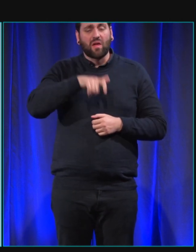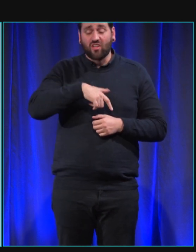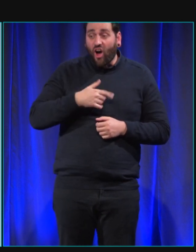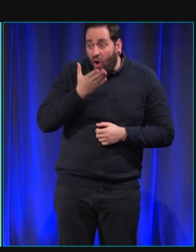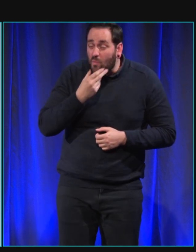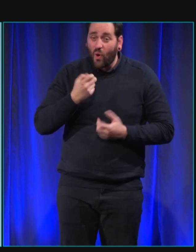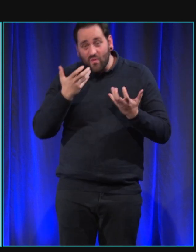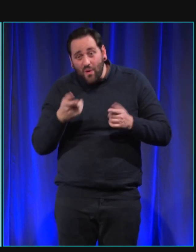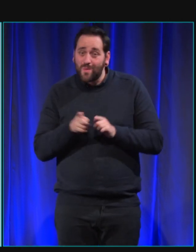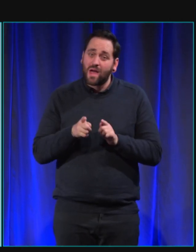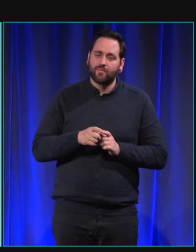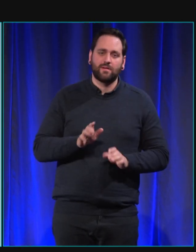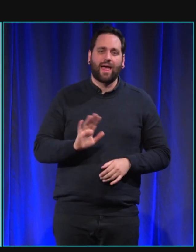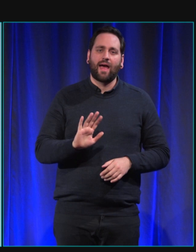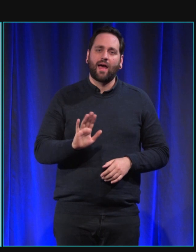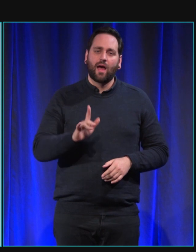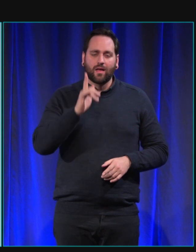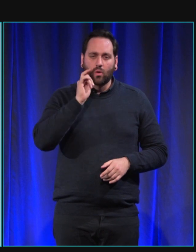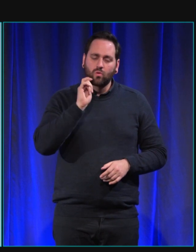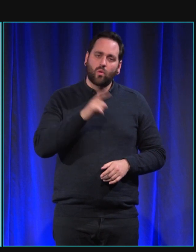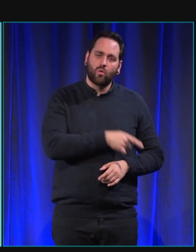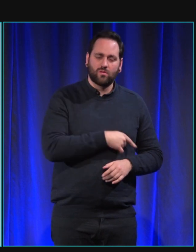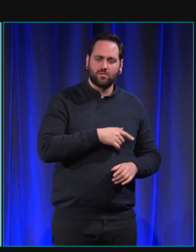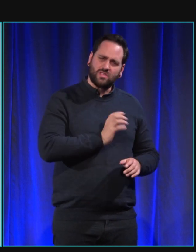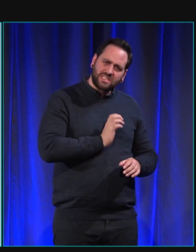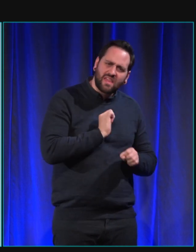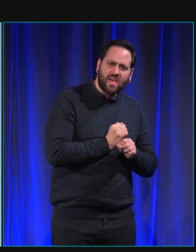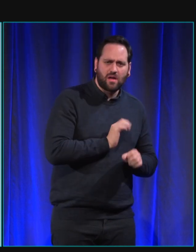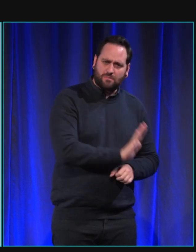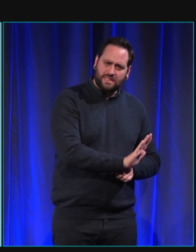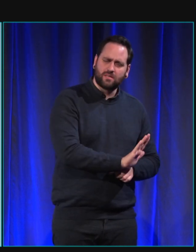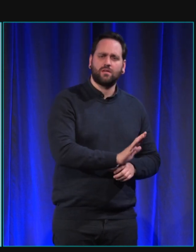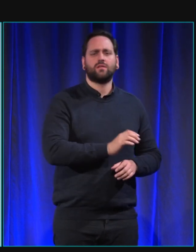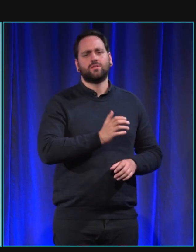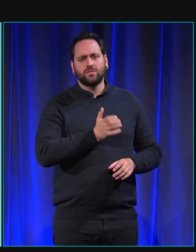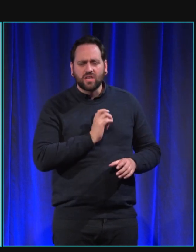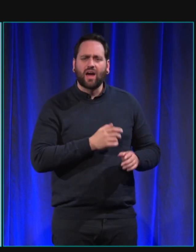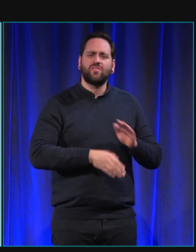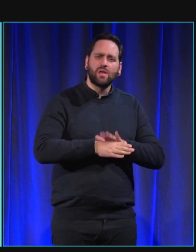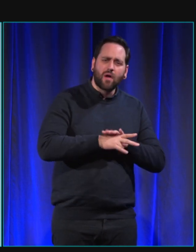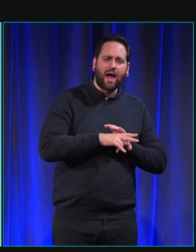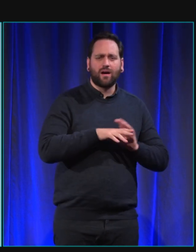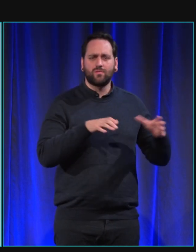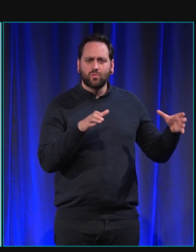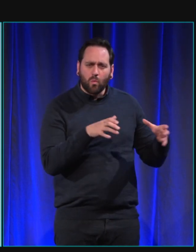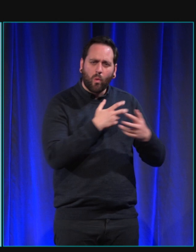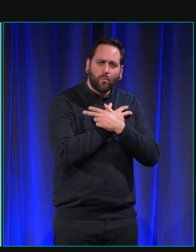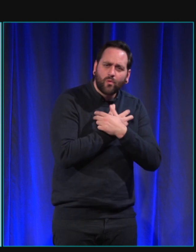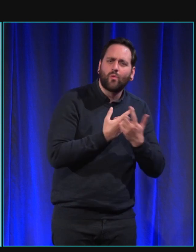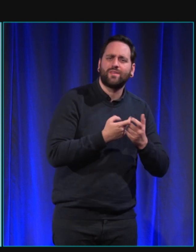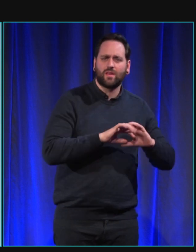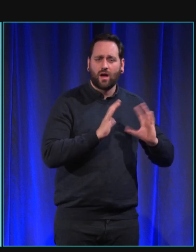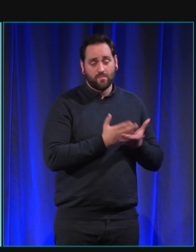répond systématiquement c'est pas un chien de compagnie c'est un chien de travail c'est un chien de troupeau c'est un chien qui a un besoin de dépenses physiques de dépenses